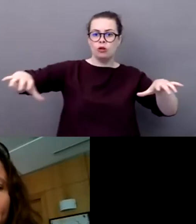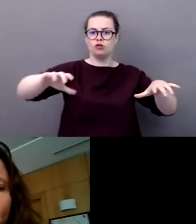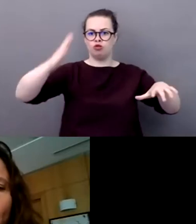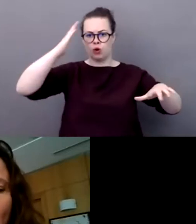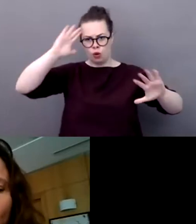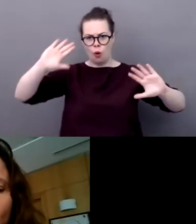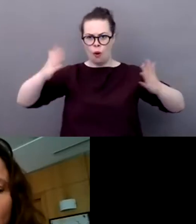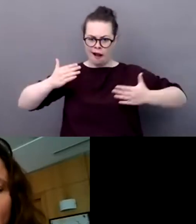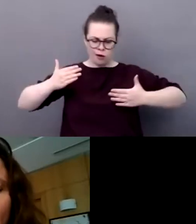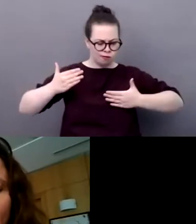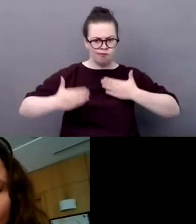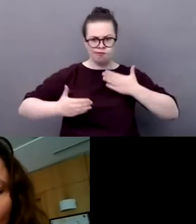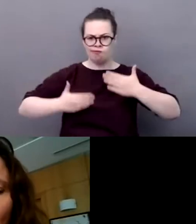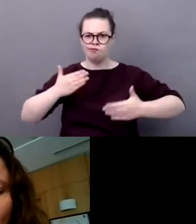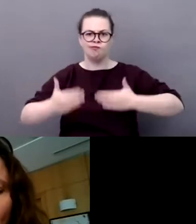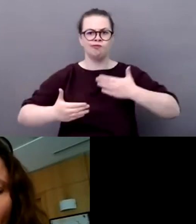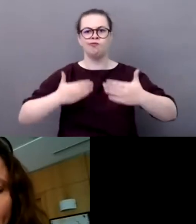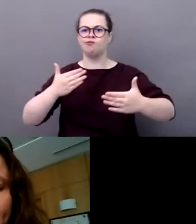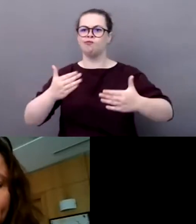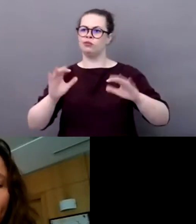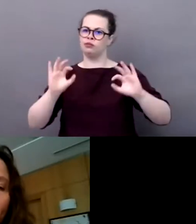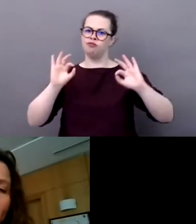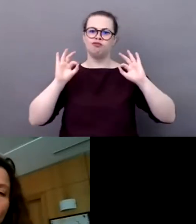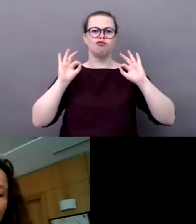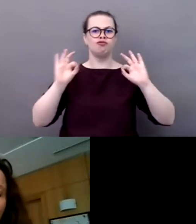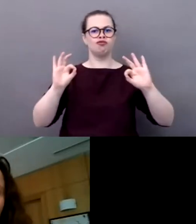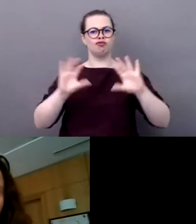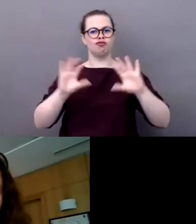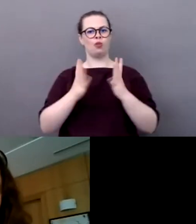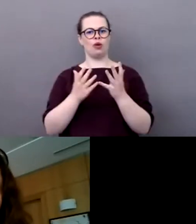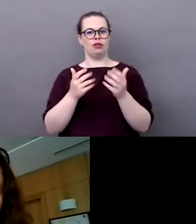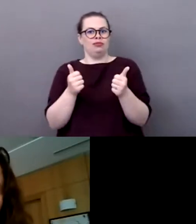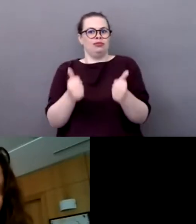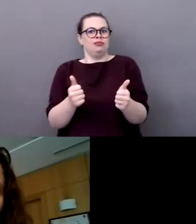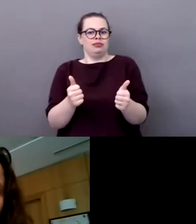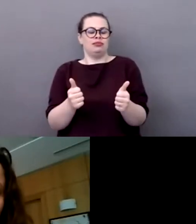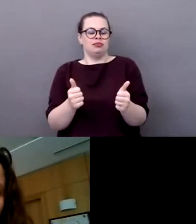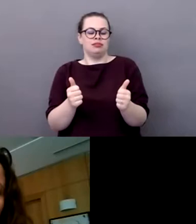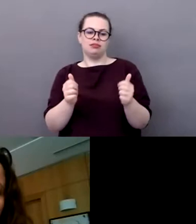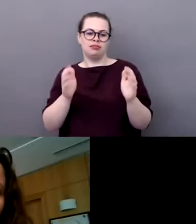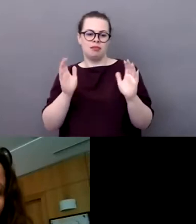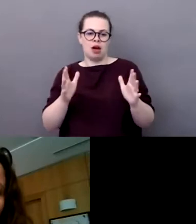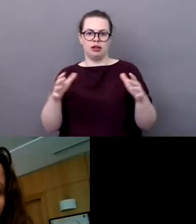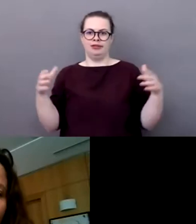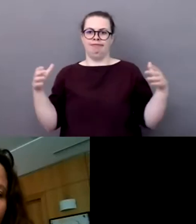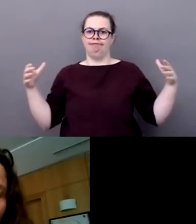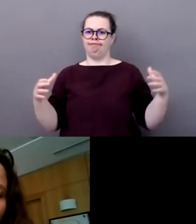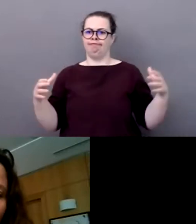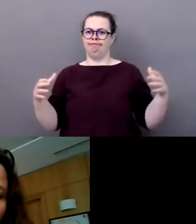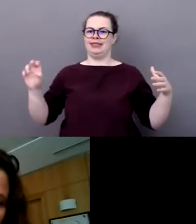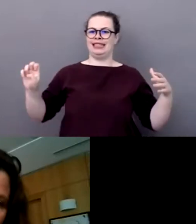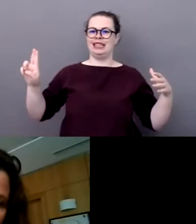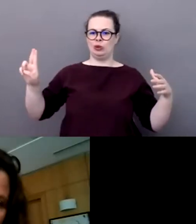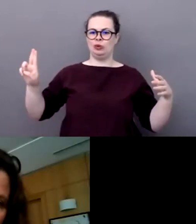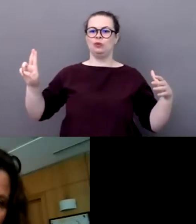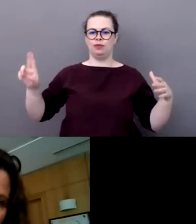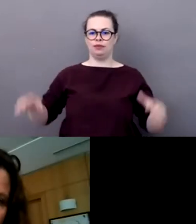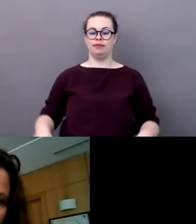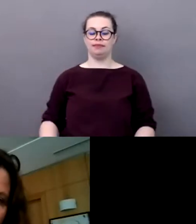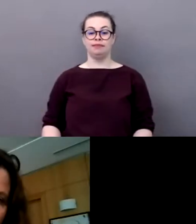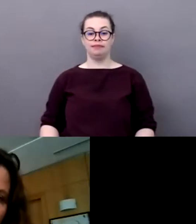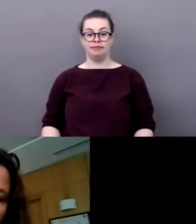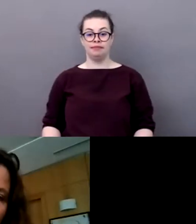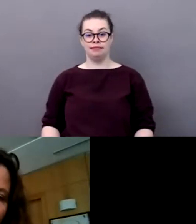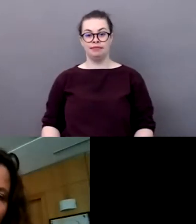de l'écologie et du développement durable. Voilà, donc moi je suis ravie que beaucoup d'associations,